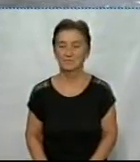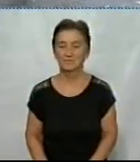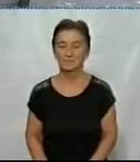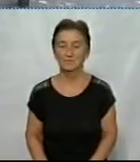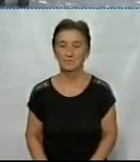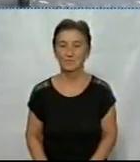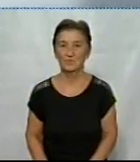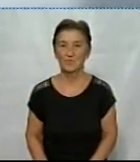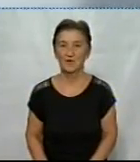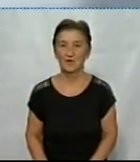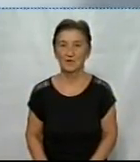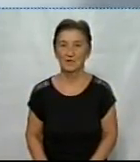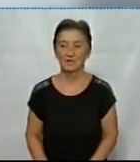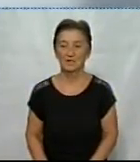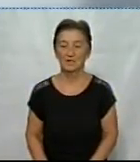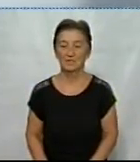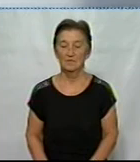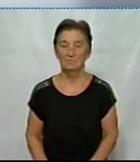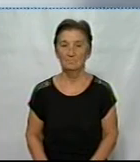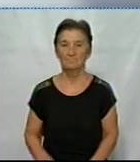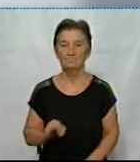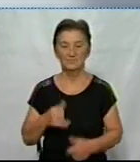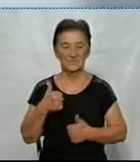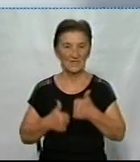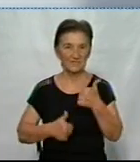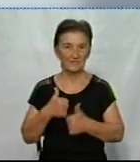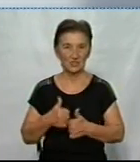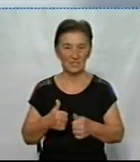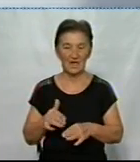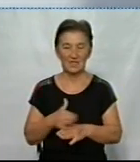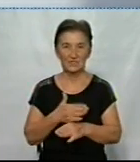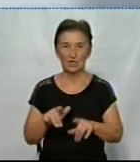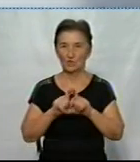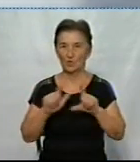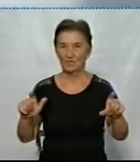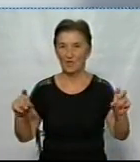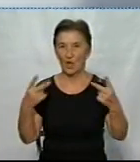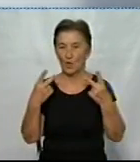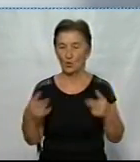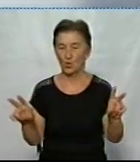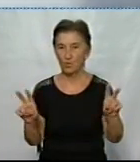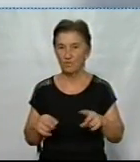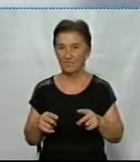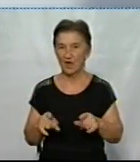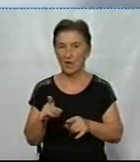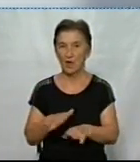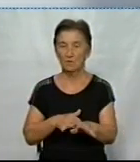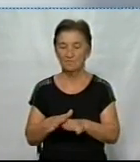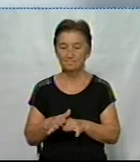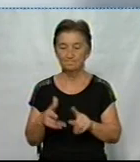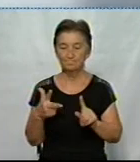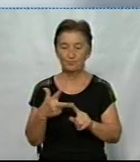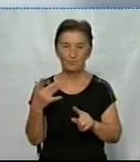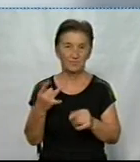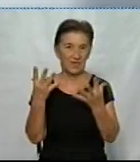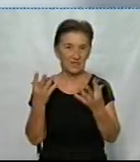Кіровоградщина. Змагання серед місцевих спортивних шкіл і клубів влаштували в Кропивницькому. Проводять їх втретя